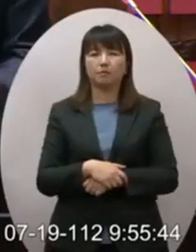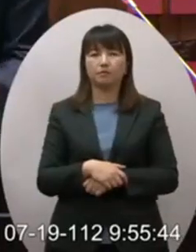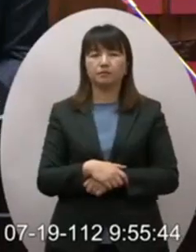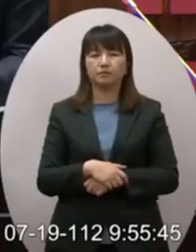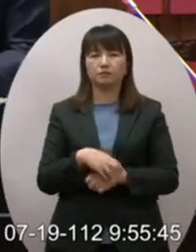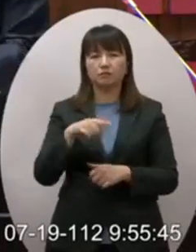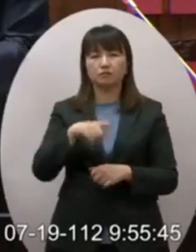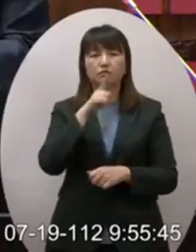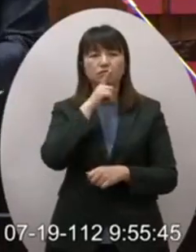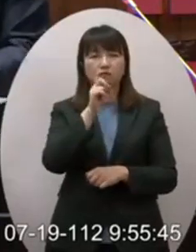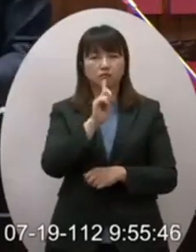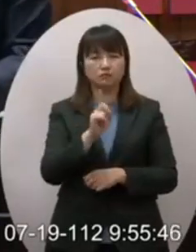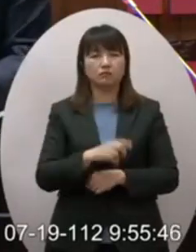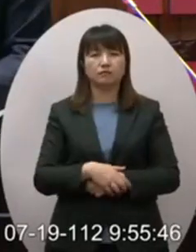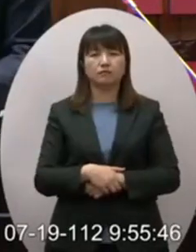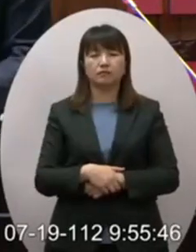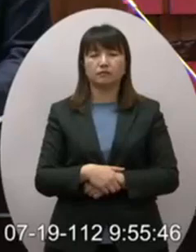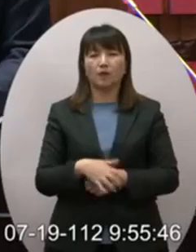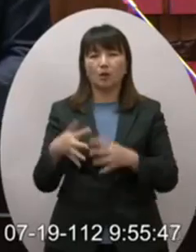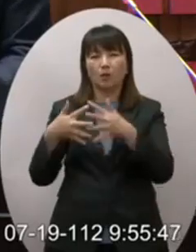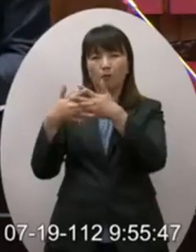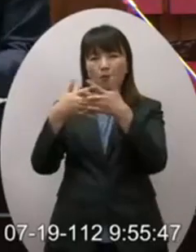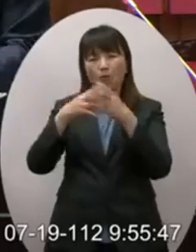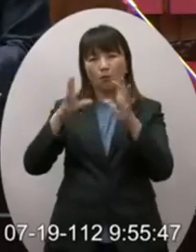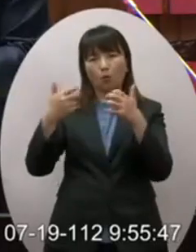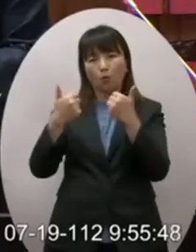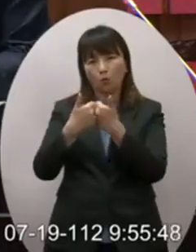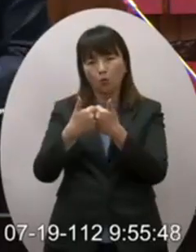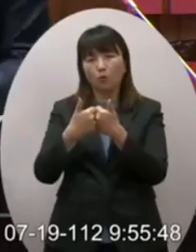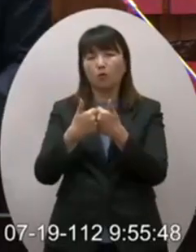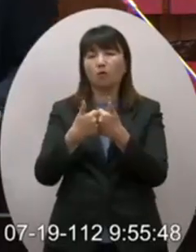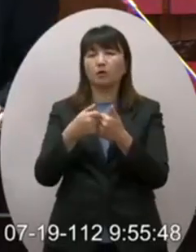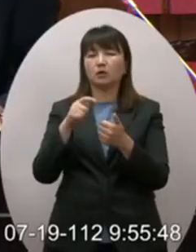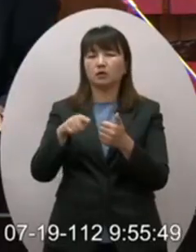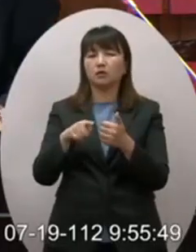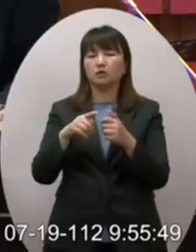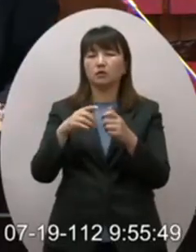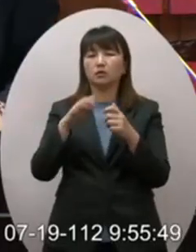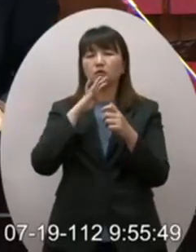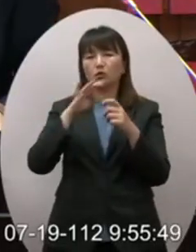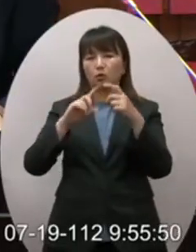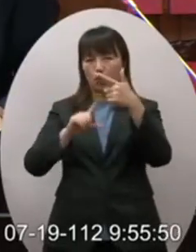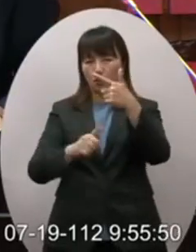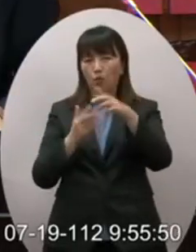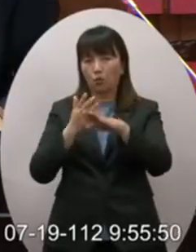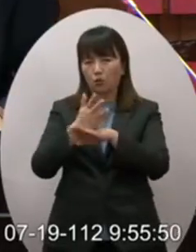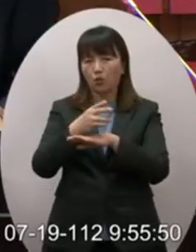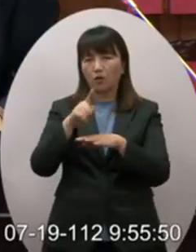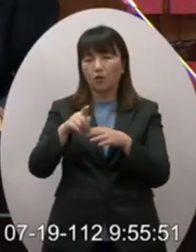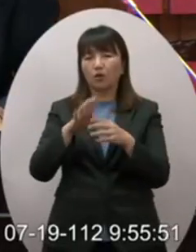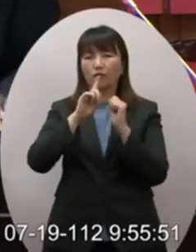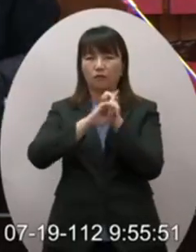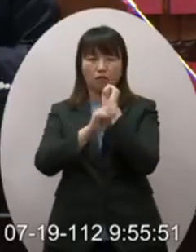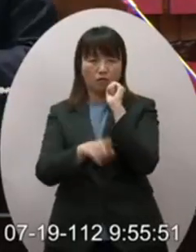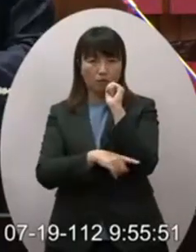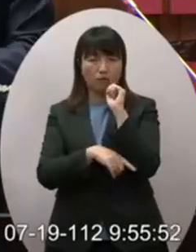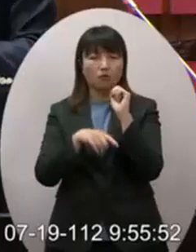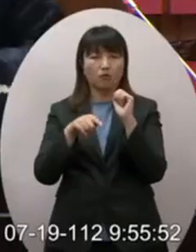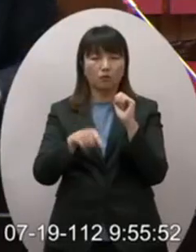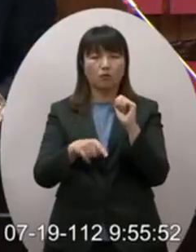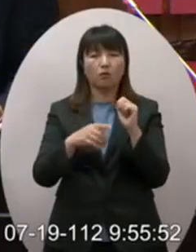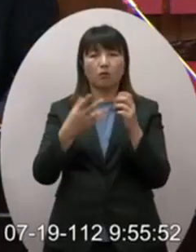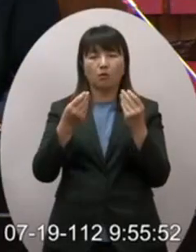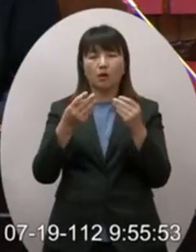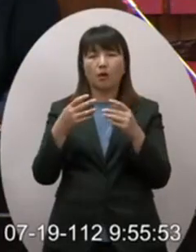就是這樣他說什麼你知道嗎美國國會啊美國國會眾議院在六月通過一個必有一個法案因為他